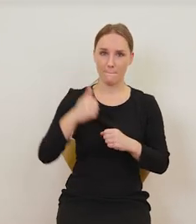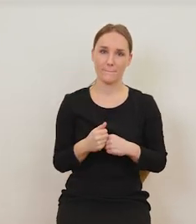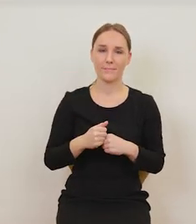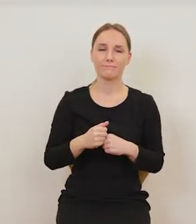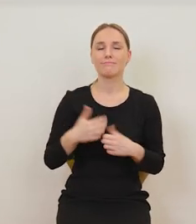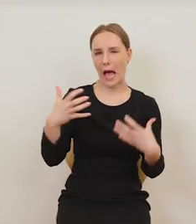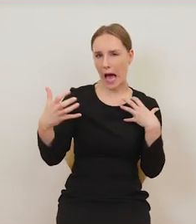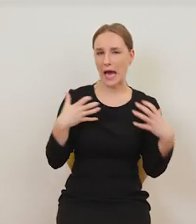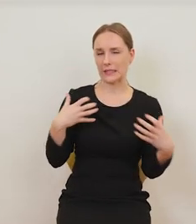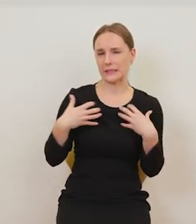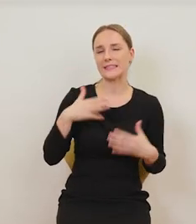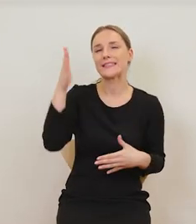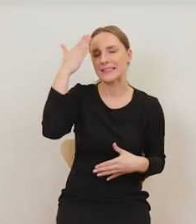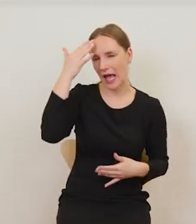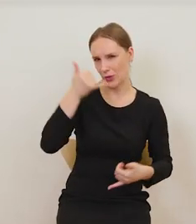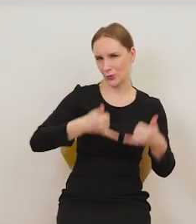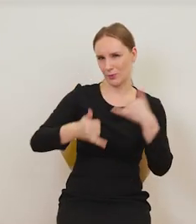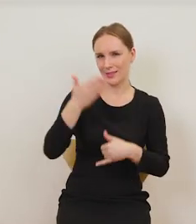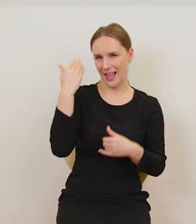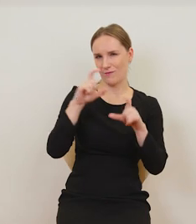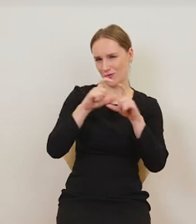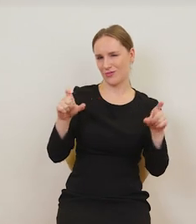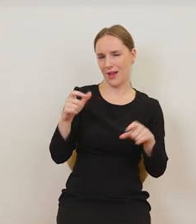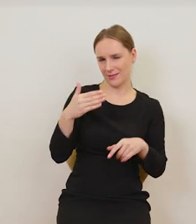artystom substancje w tamtym czasie.